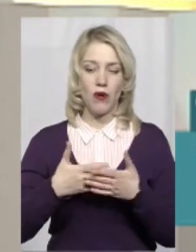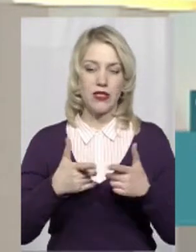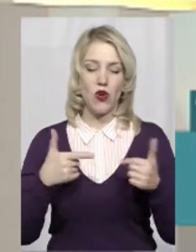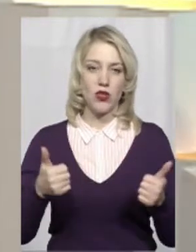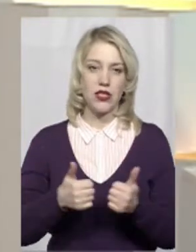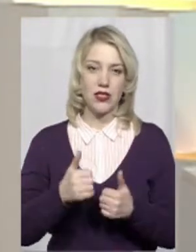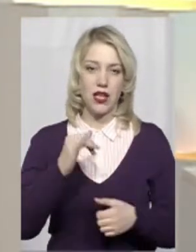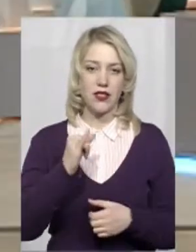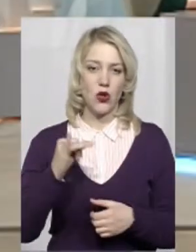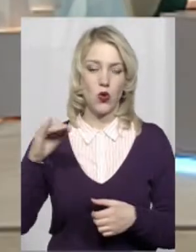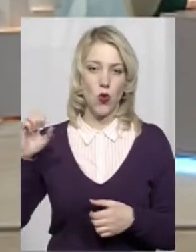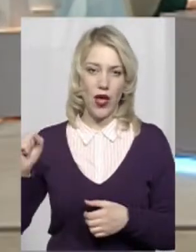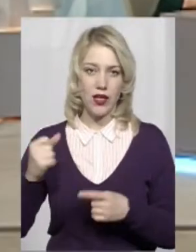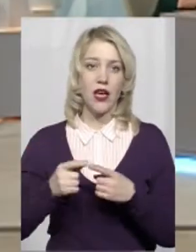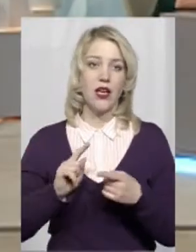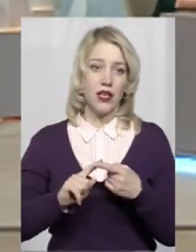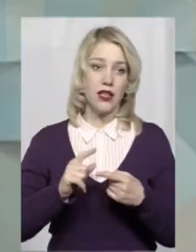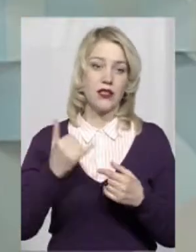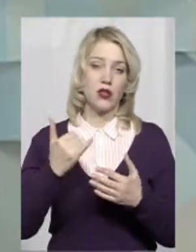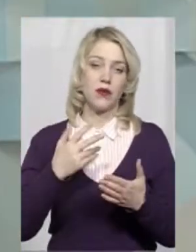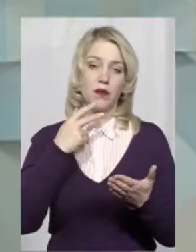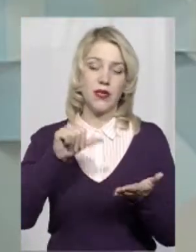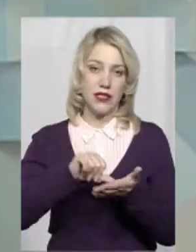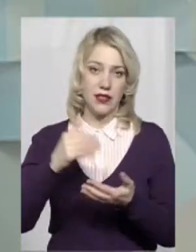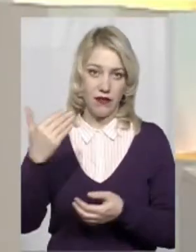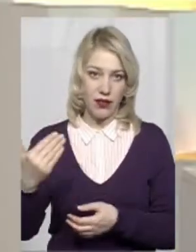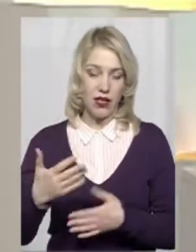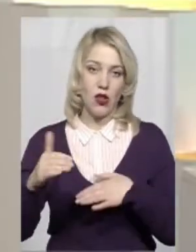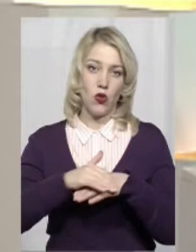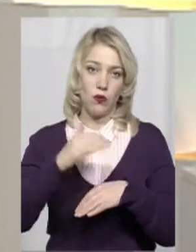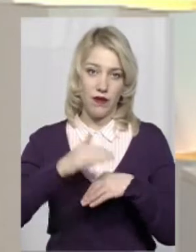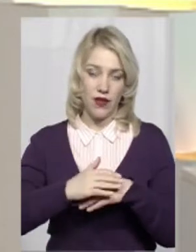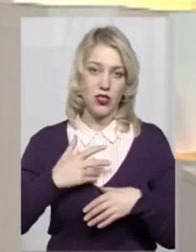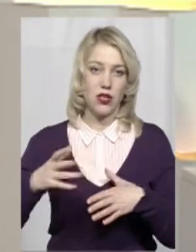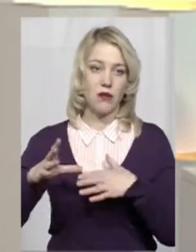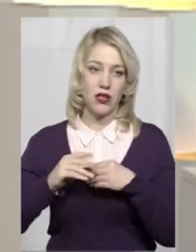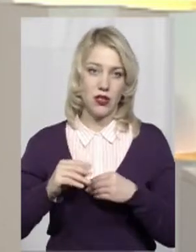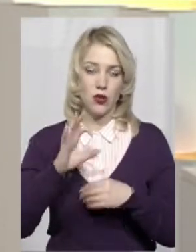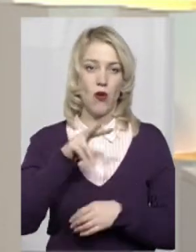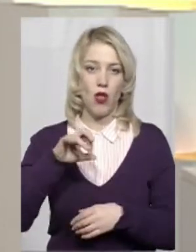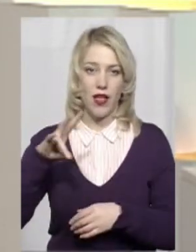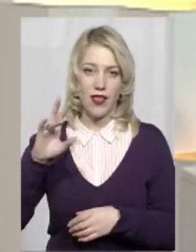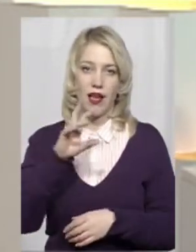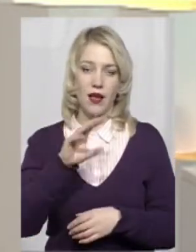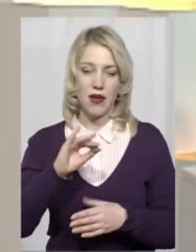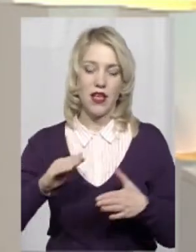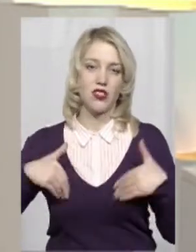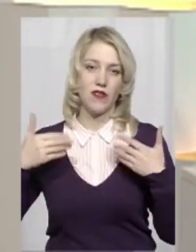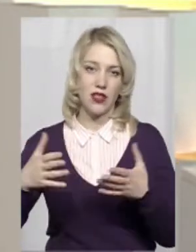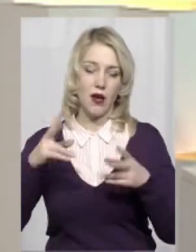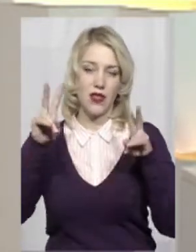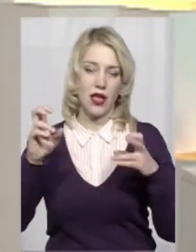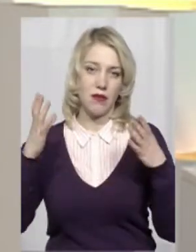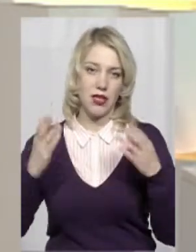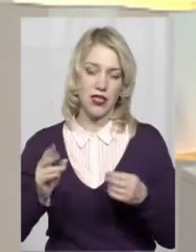представник Олег Чорненко нині у нашій студії. Добрий вечір. Добрий вечір. Ми з Оксаною Фіновською вітаємо у темі дня всіх, хто нас